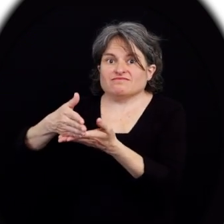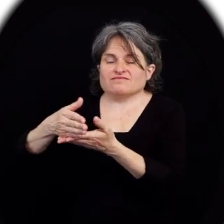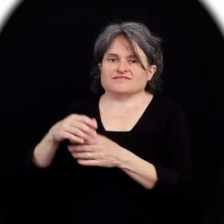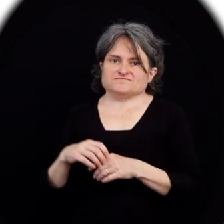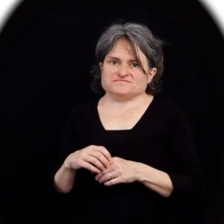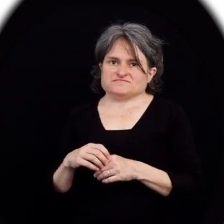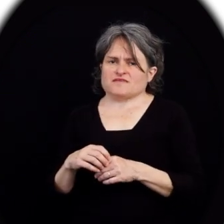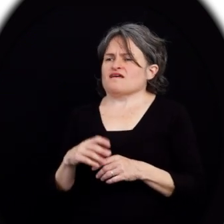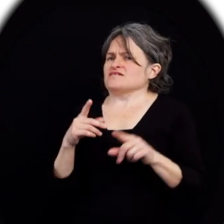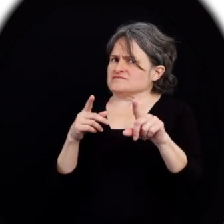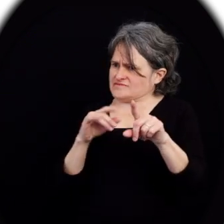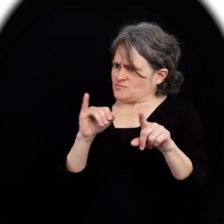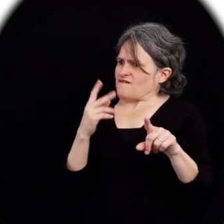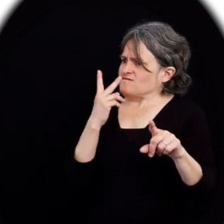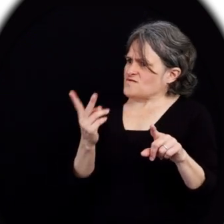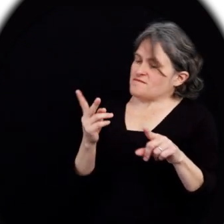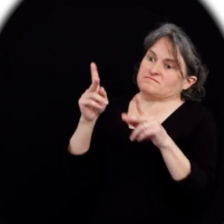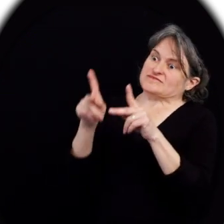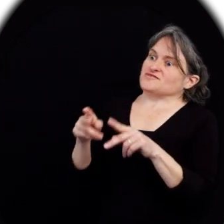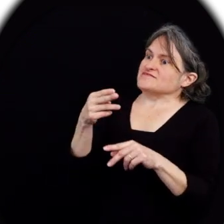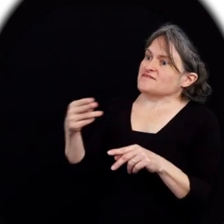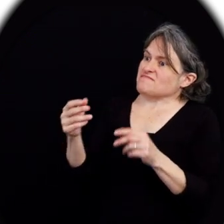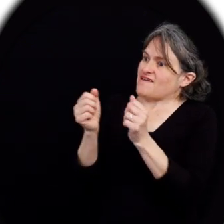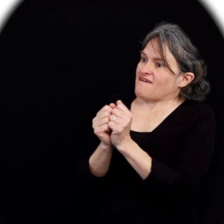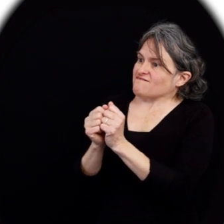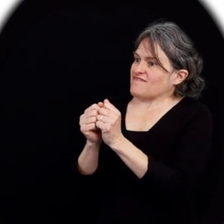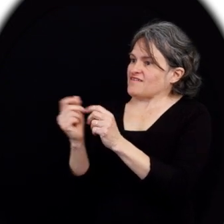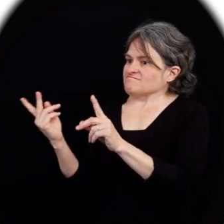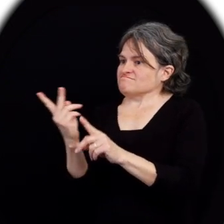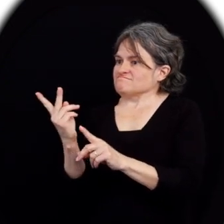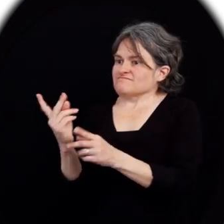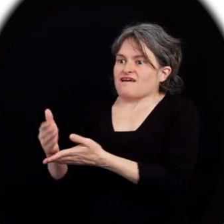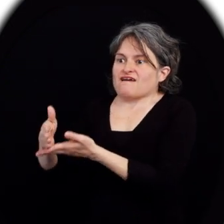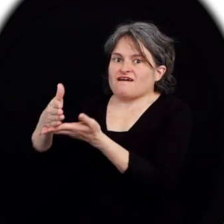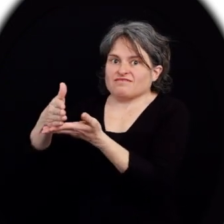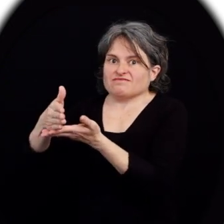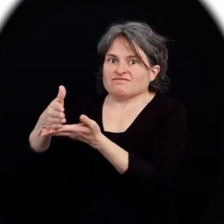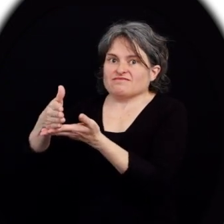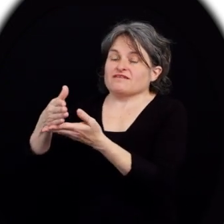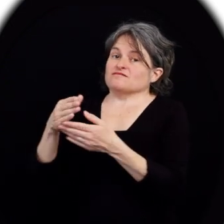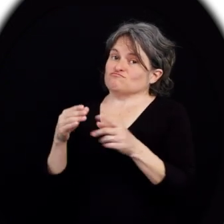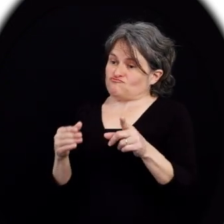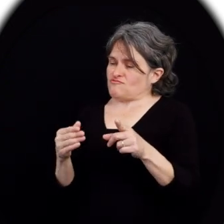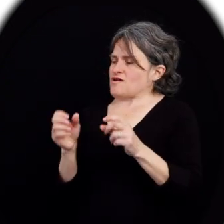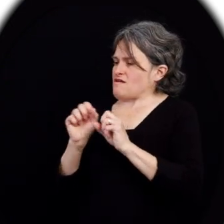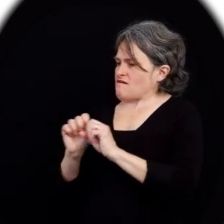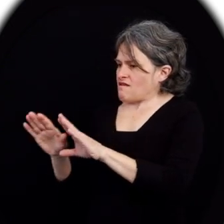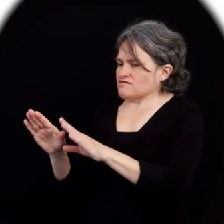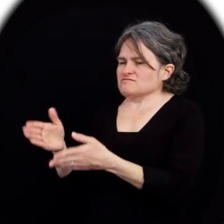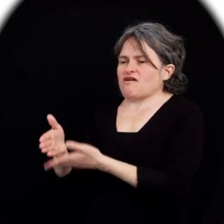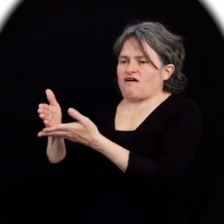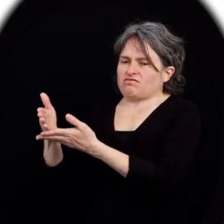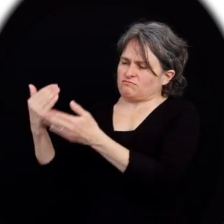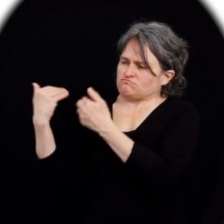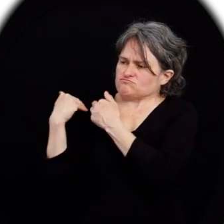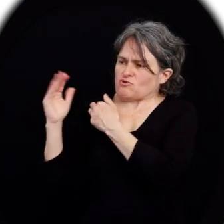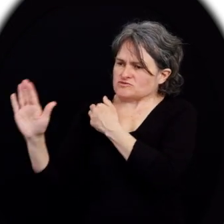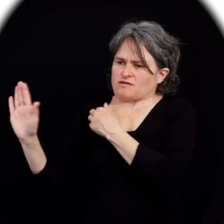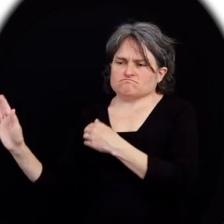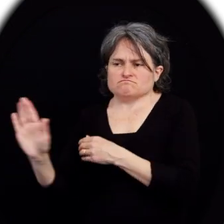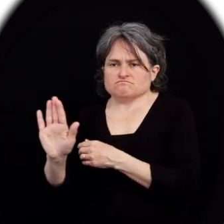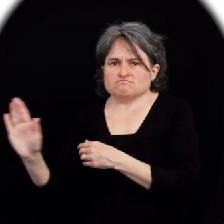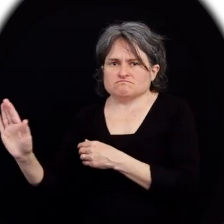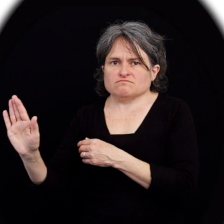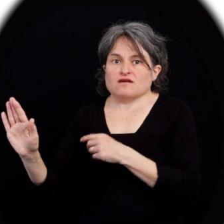accompagnateur pour les aider à pallier leurs incapacités. Si une personne handicapée se présente à vous avec une accompagnatrice